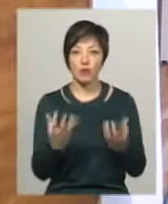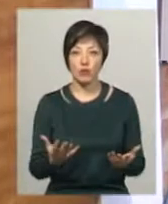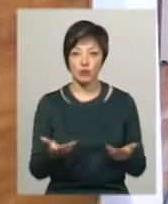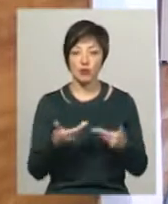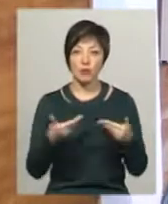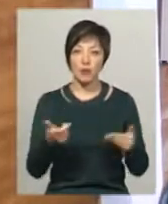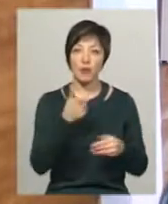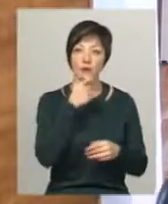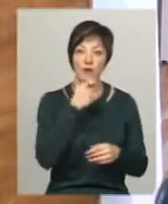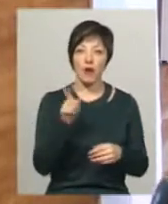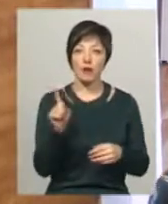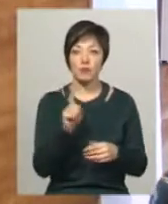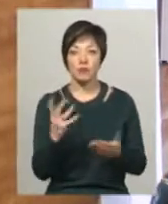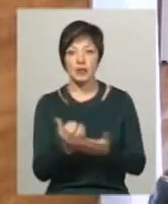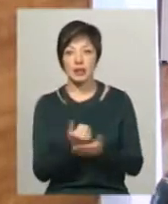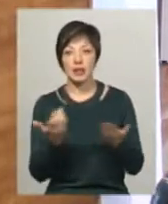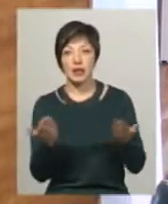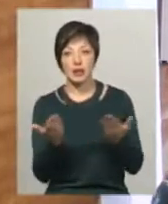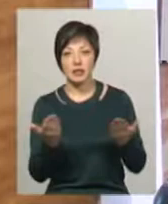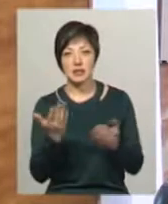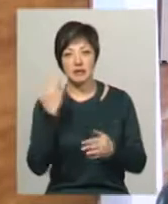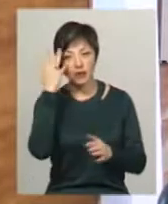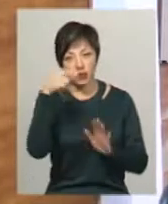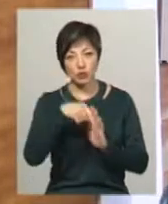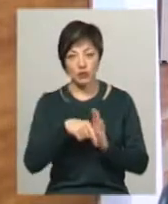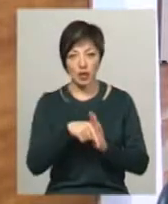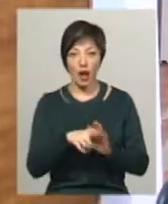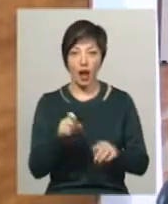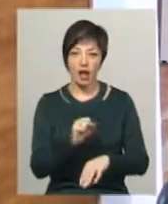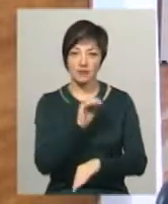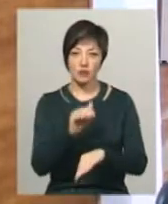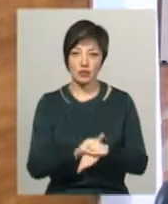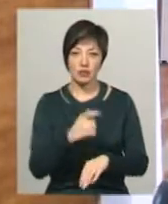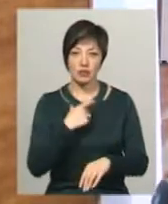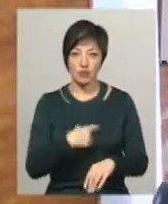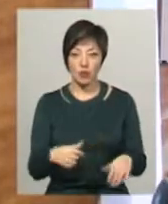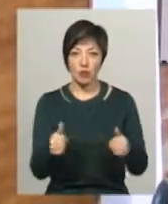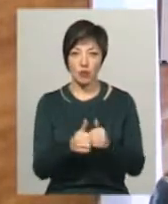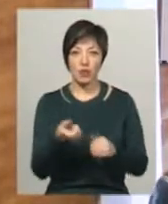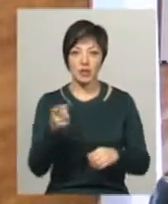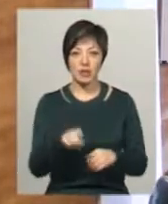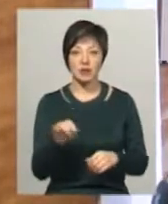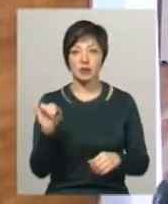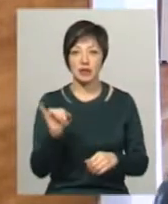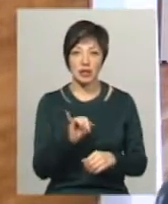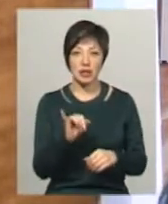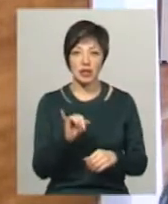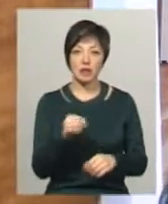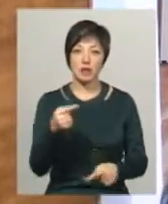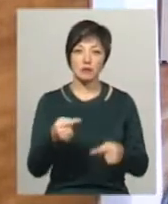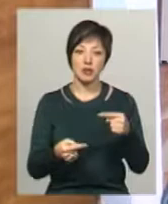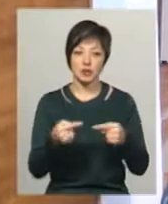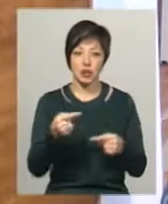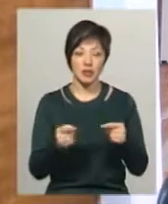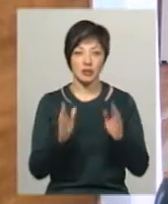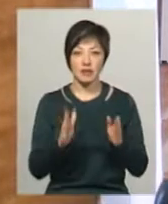помилуватися, або віднайти якесь з них філософське значення, а зафіксувати себе поряд з ними і спосперечатися